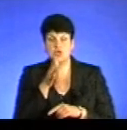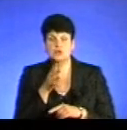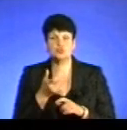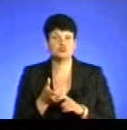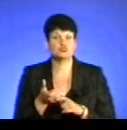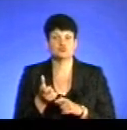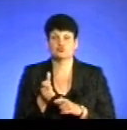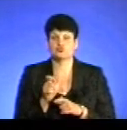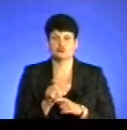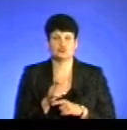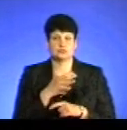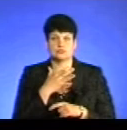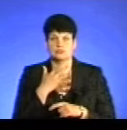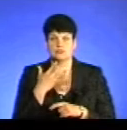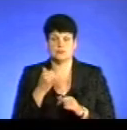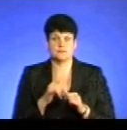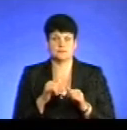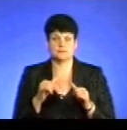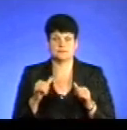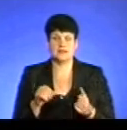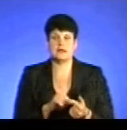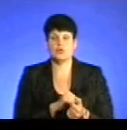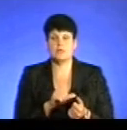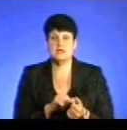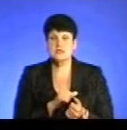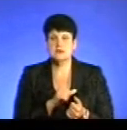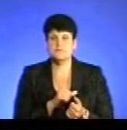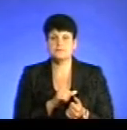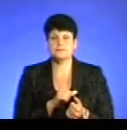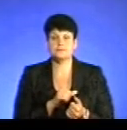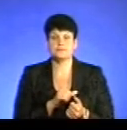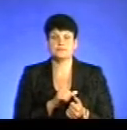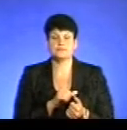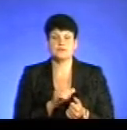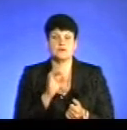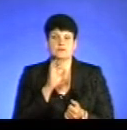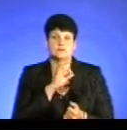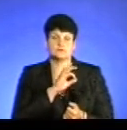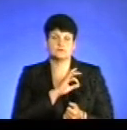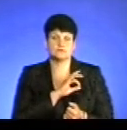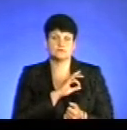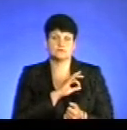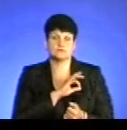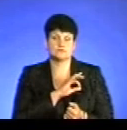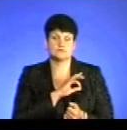набирає темпі, я би сказав, наркоманія, яка викликана вживанням